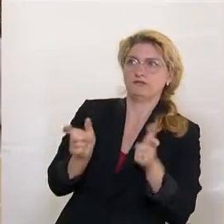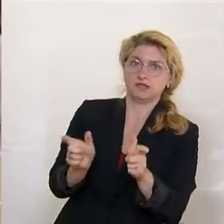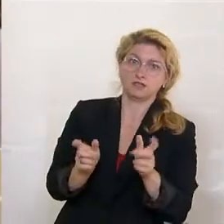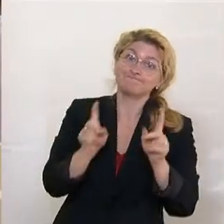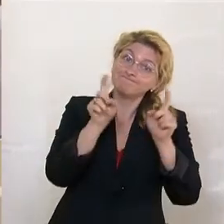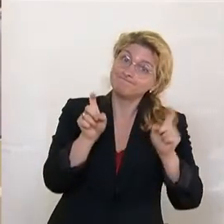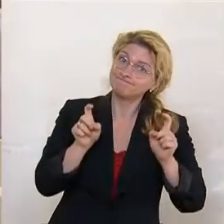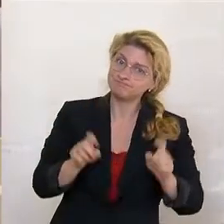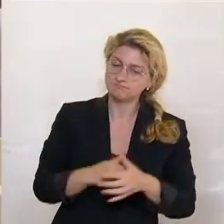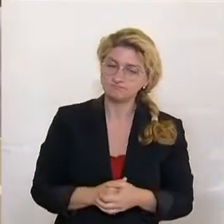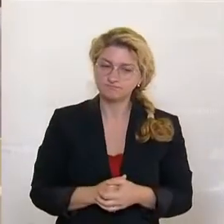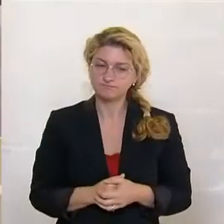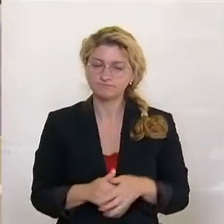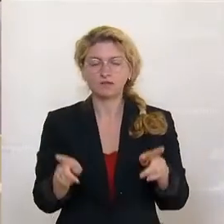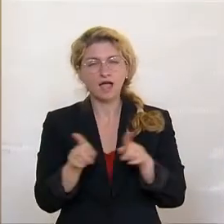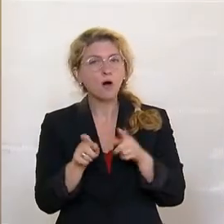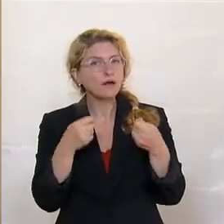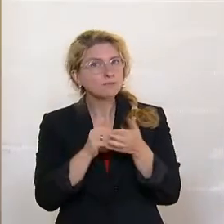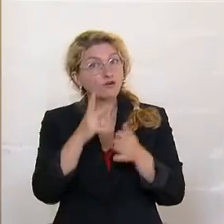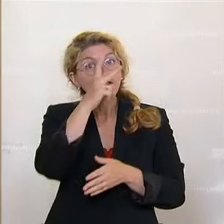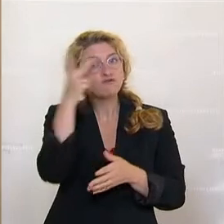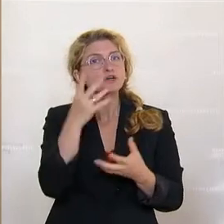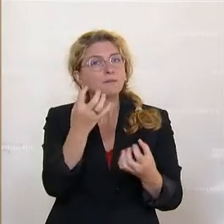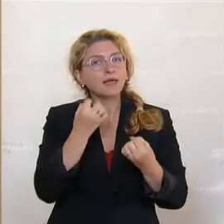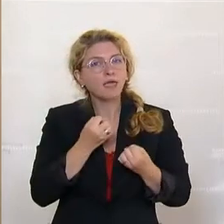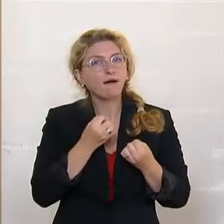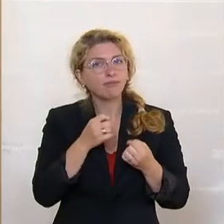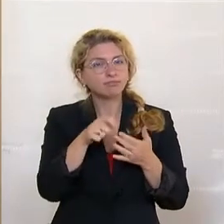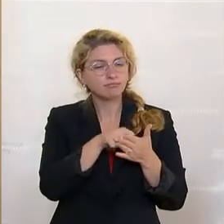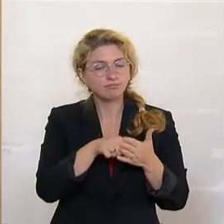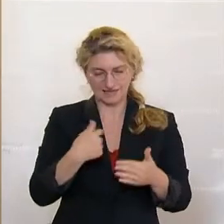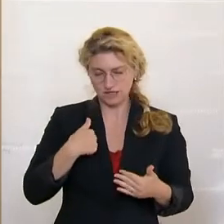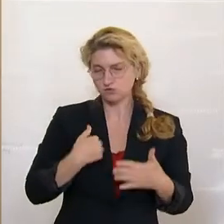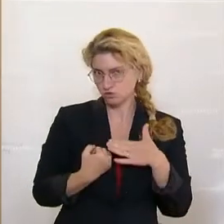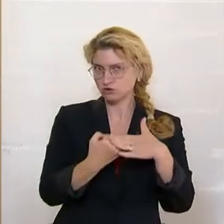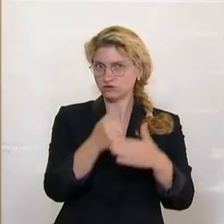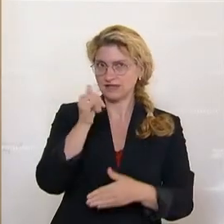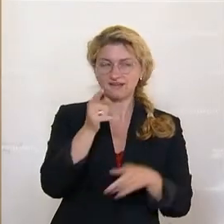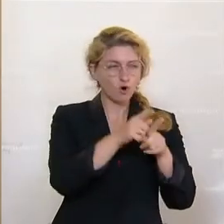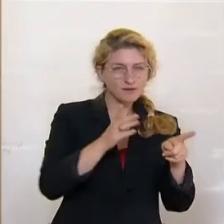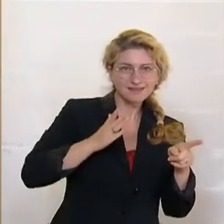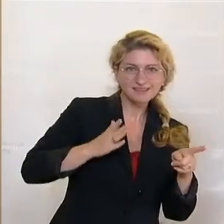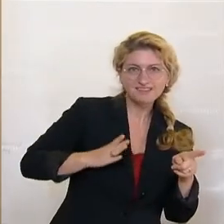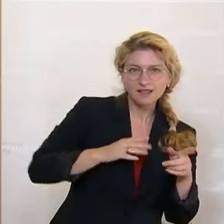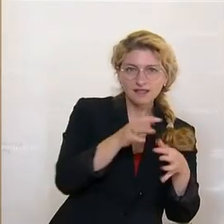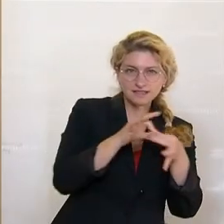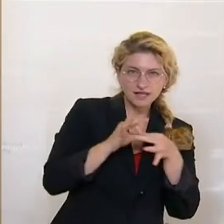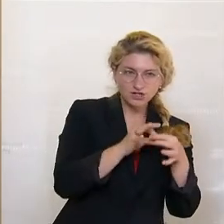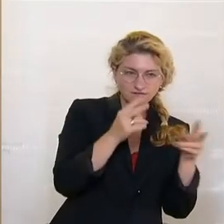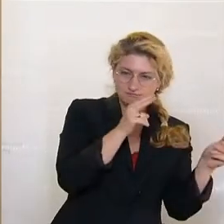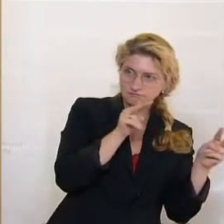Es gibt auch das Volksbegehren, das ich unterstütze, weil die Zivilgesellschaft einfach gesehen hat, wie